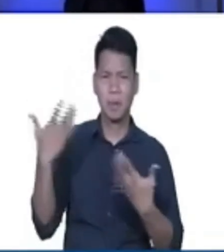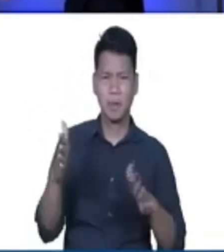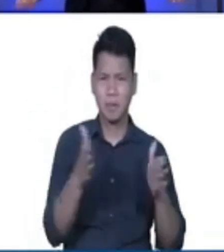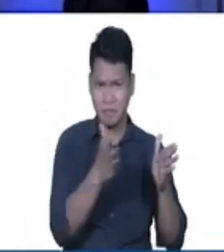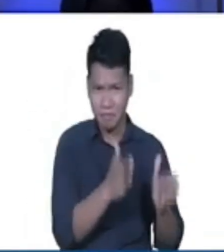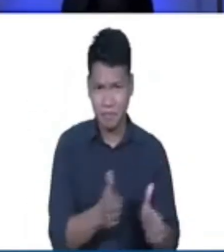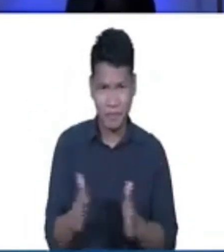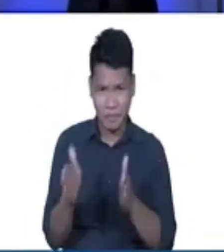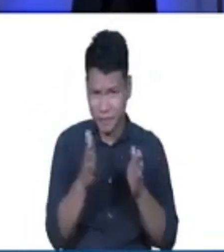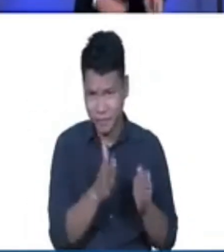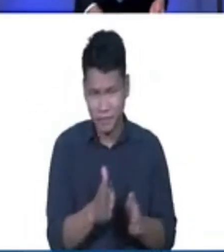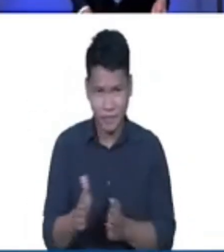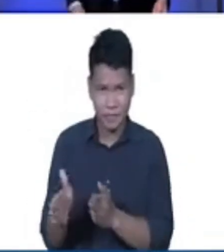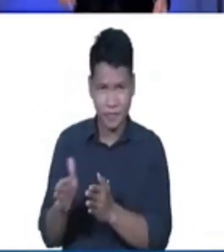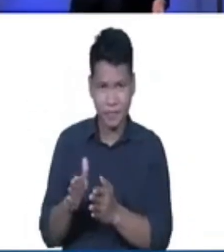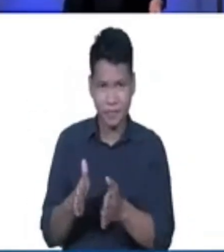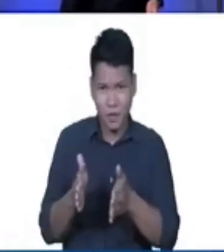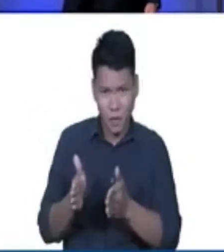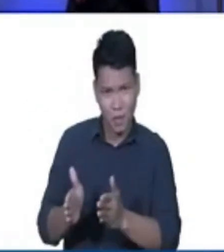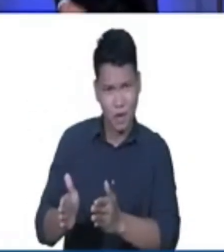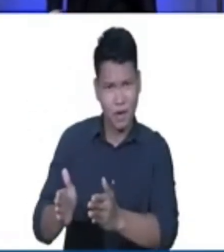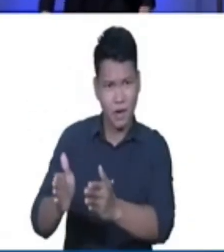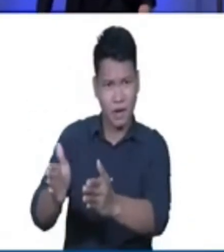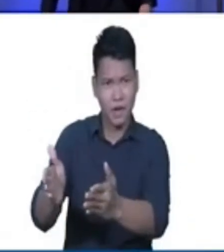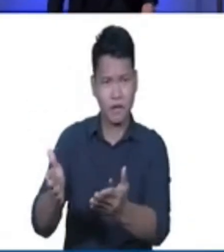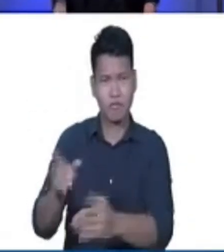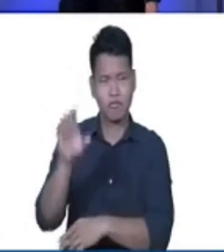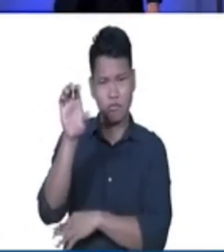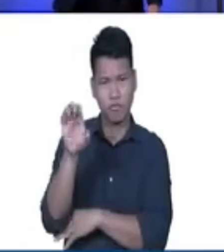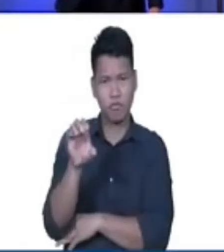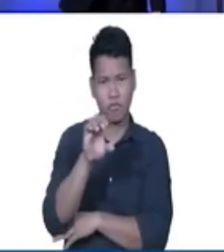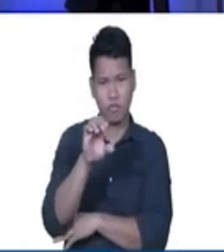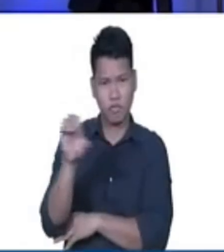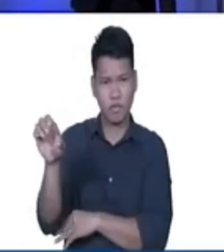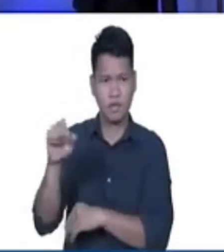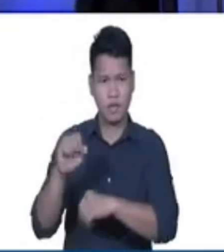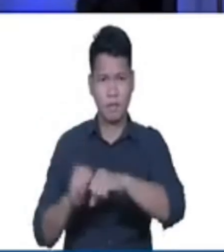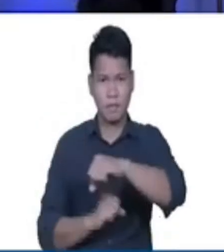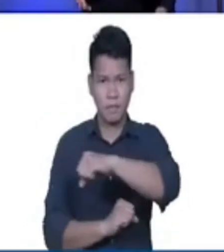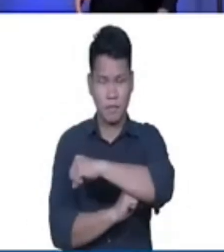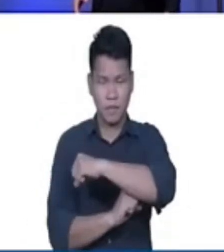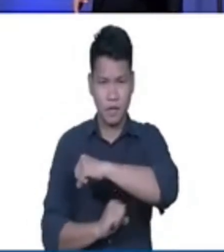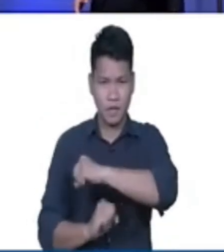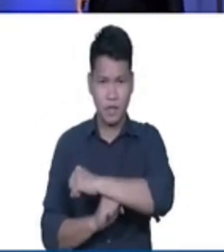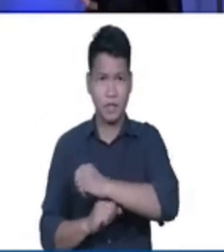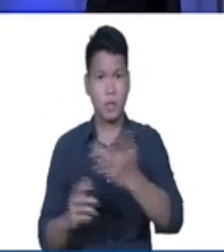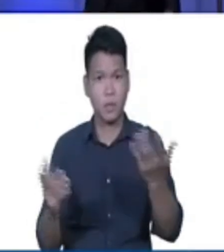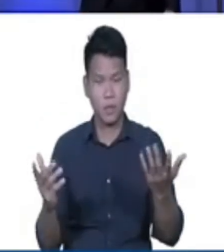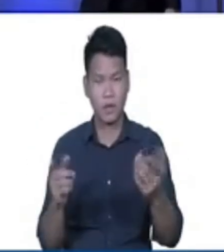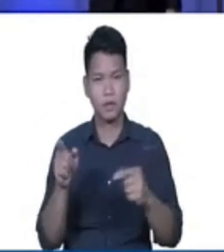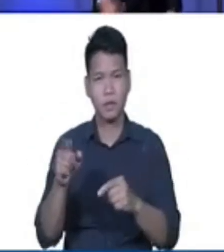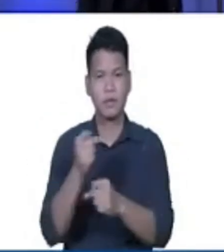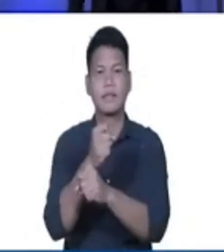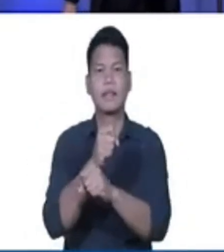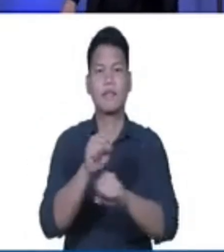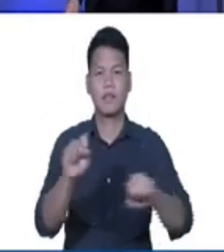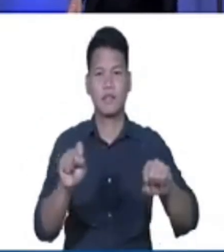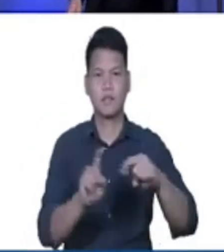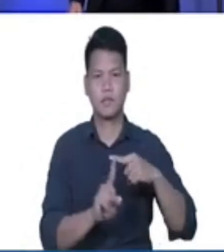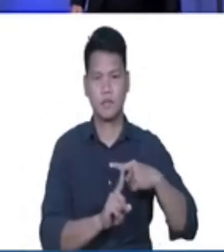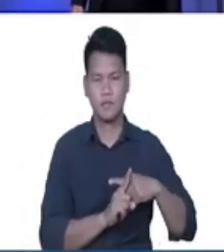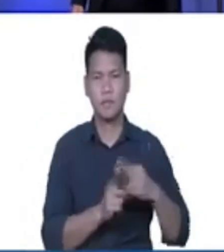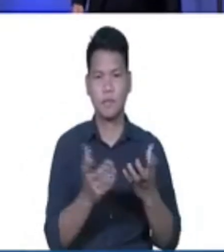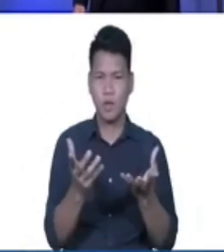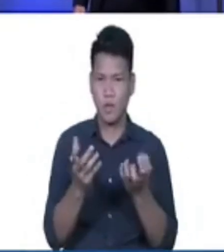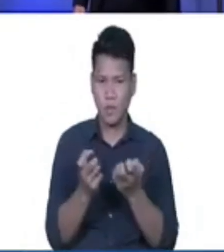through the cross and He made that bridge the bridge to salvation because He want you